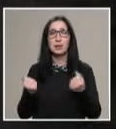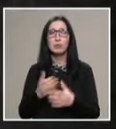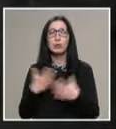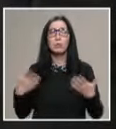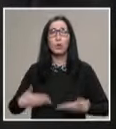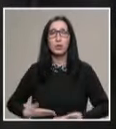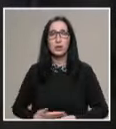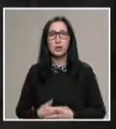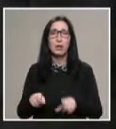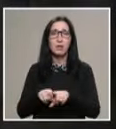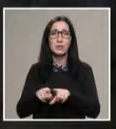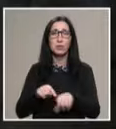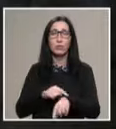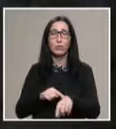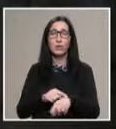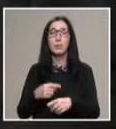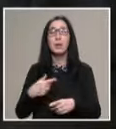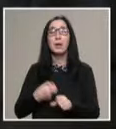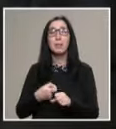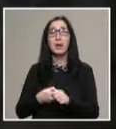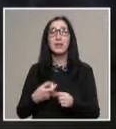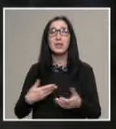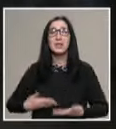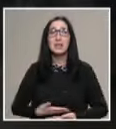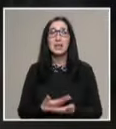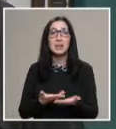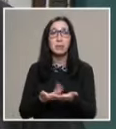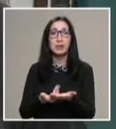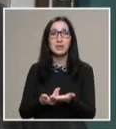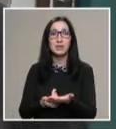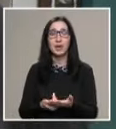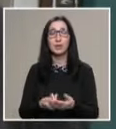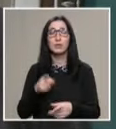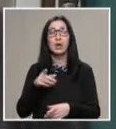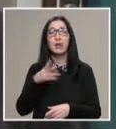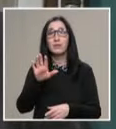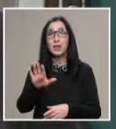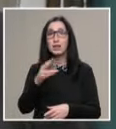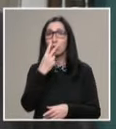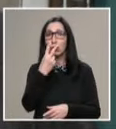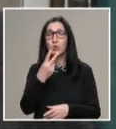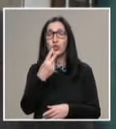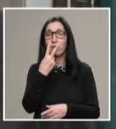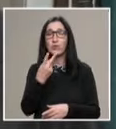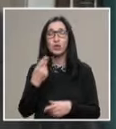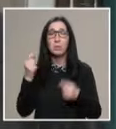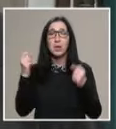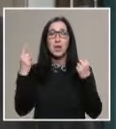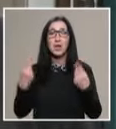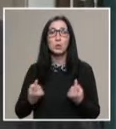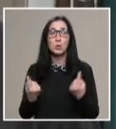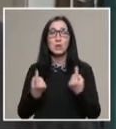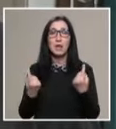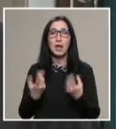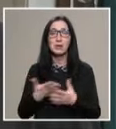интересна. В същото време те ни отправят интересни предизвикателства. И в тези очи виждам така един изключително интенсиазъм, който